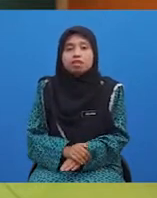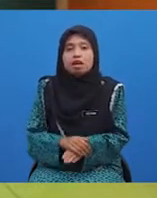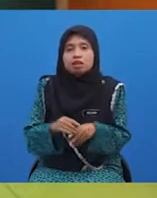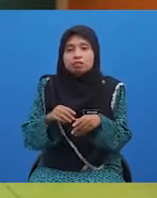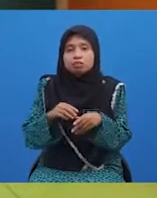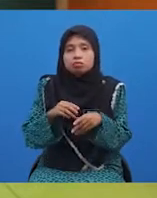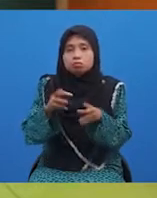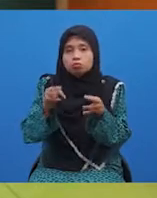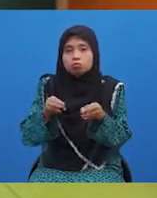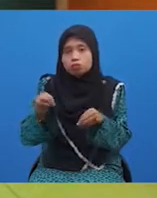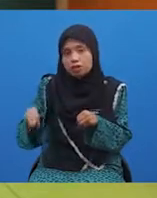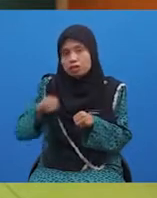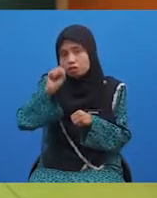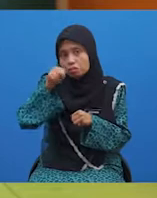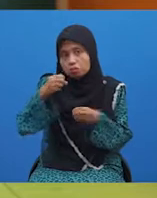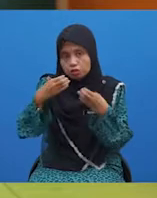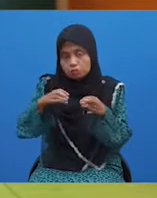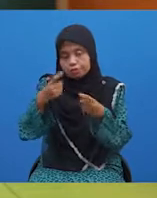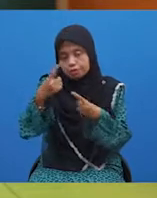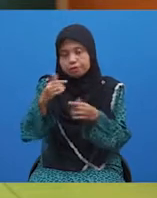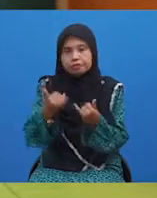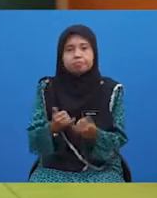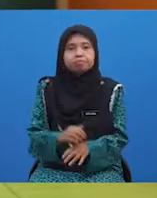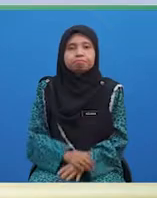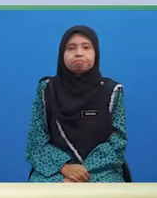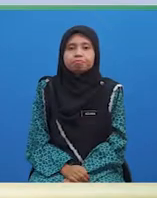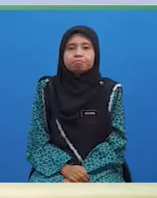Pelajar boleh cuba menjawab soalan ini.